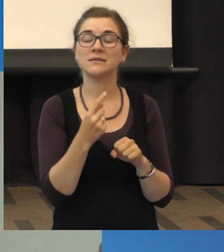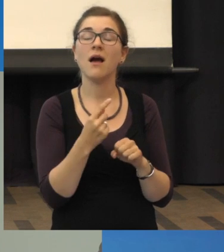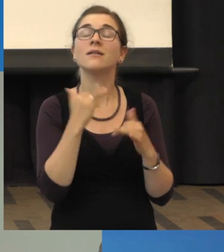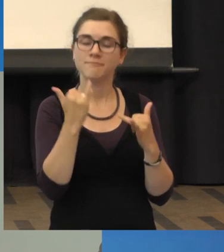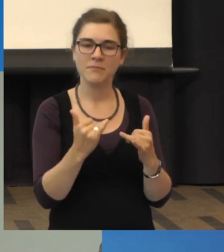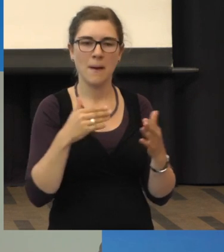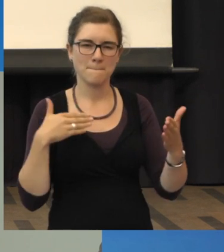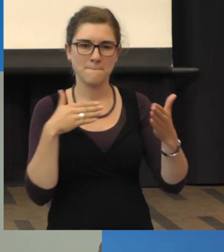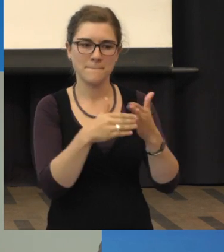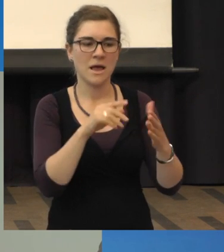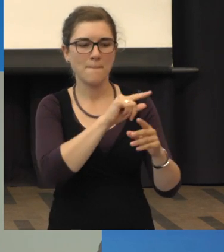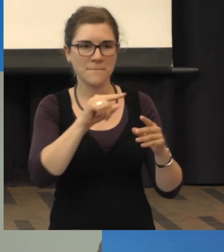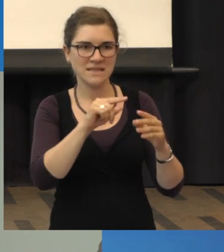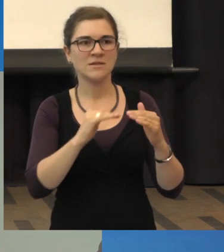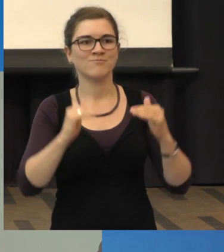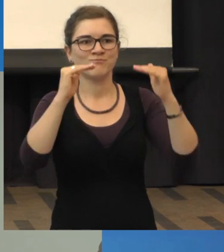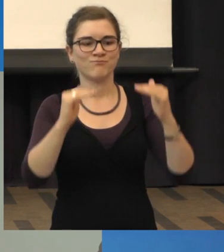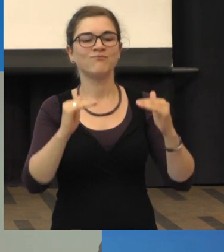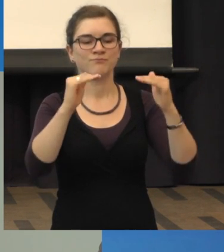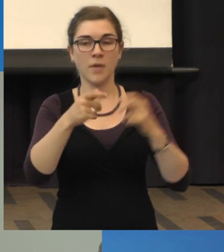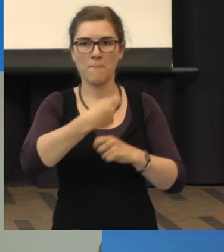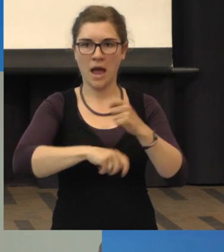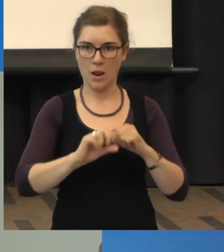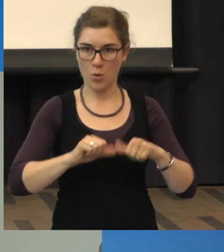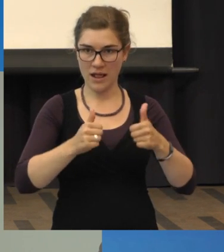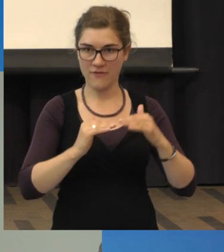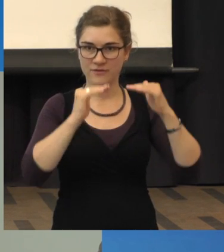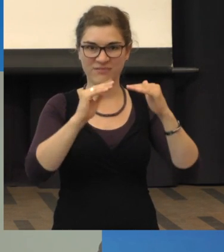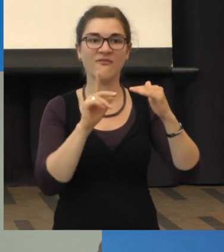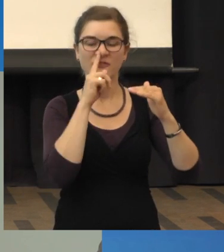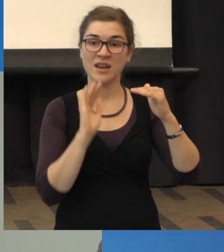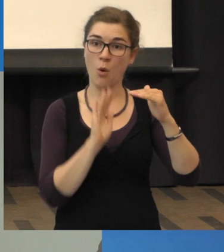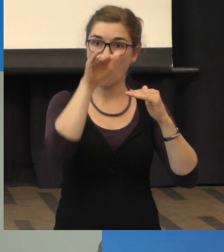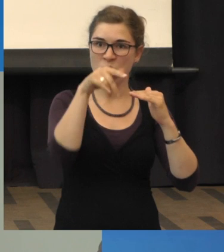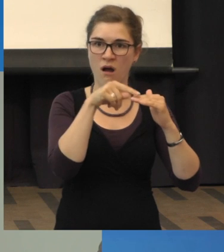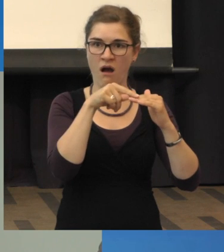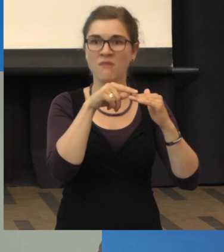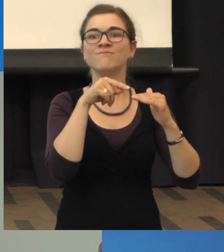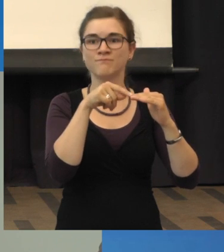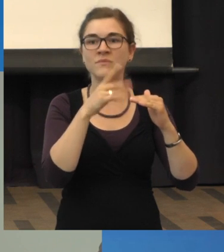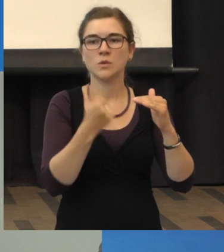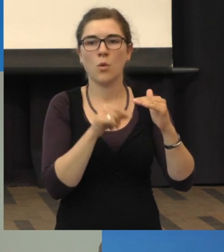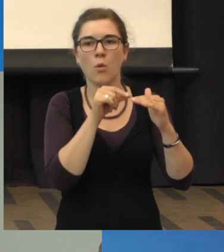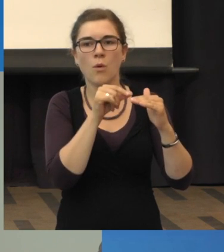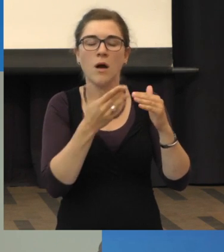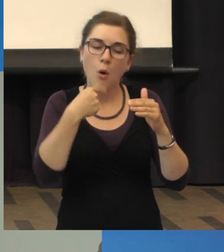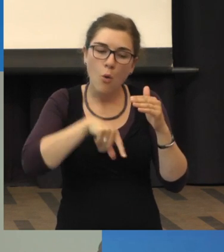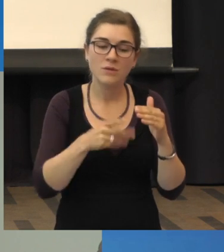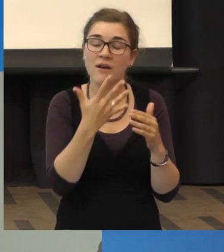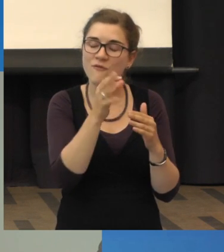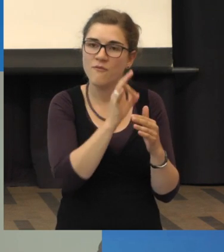Behandlung und wo wir sagen, es nützt uns nichts mehr. Wenn wir ein vernarbtes Makula-Stadium haben, unter fünf Prozent Sehkraft haben,